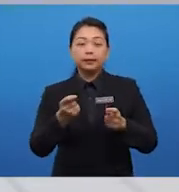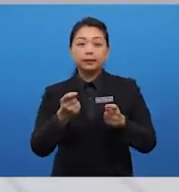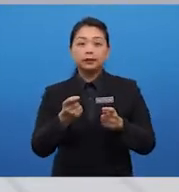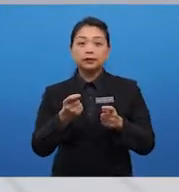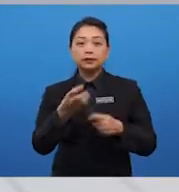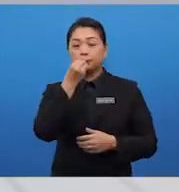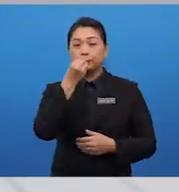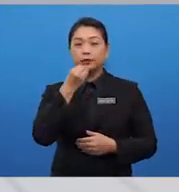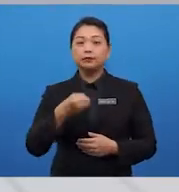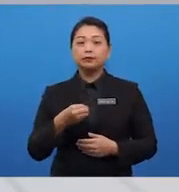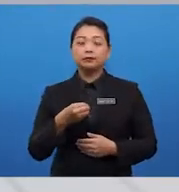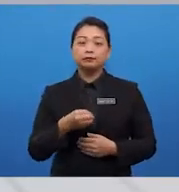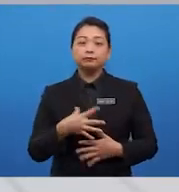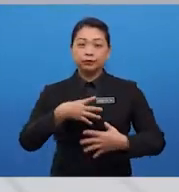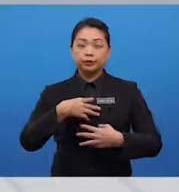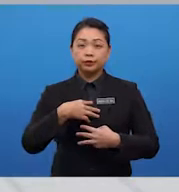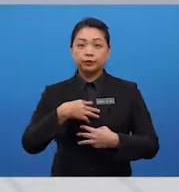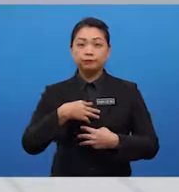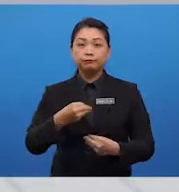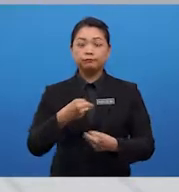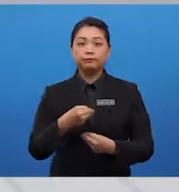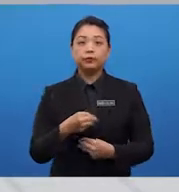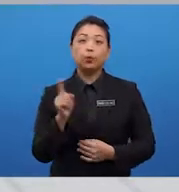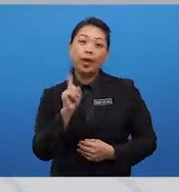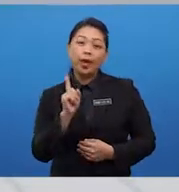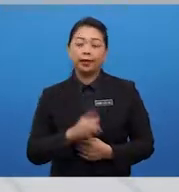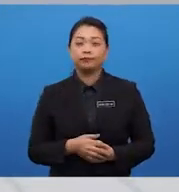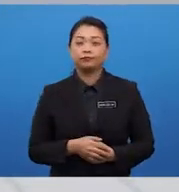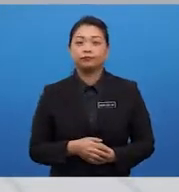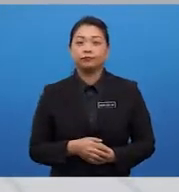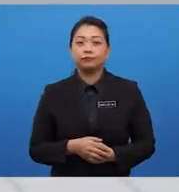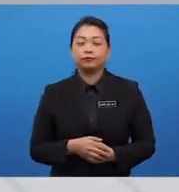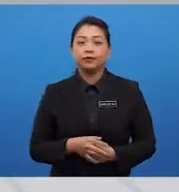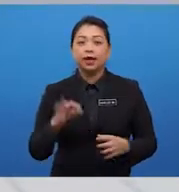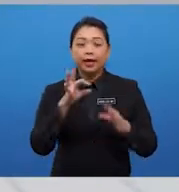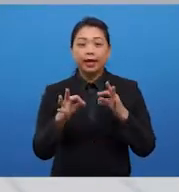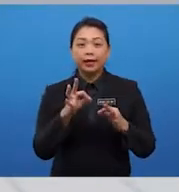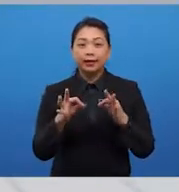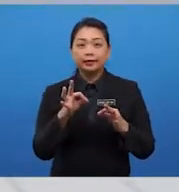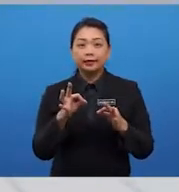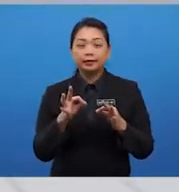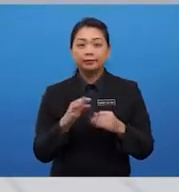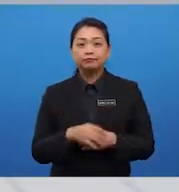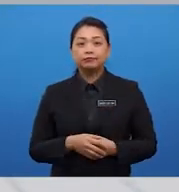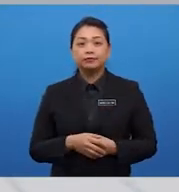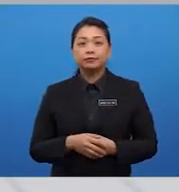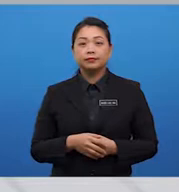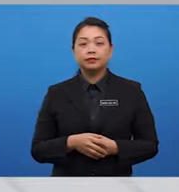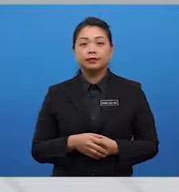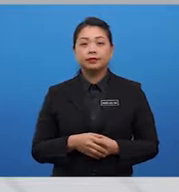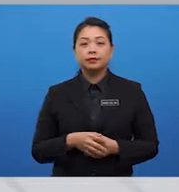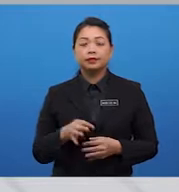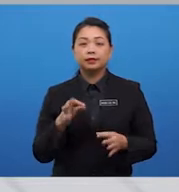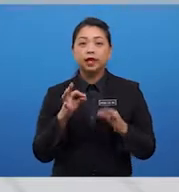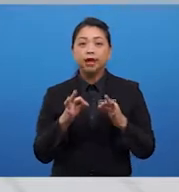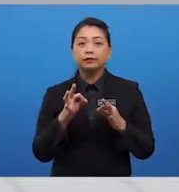sister's most favourite dish and where? And if, lastly, the question he asked was, if their